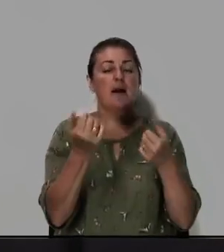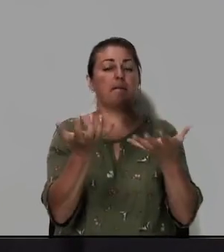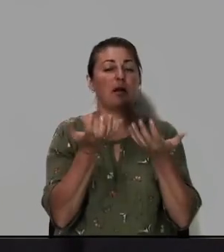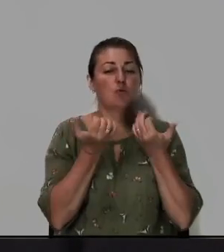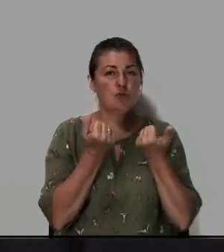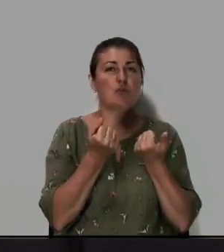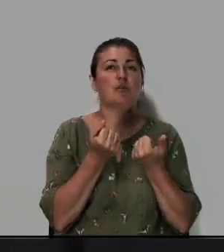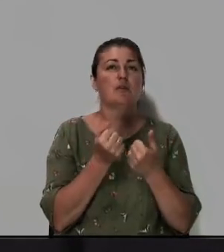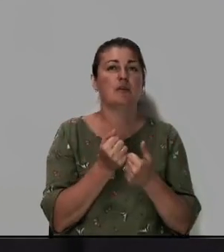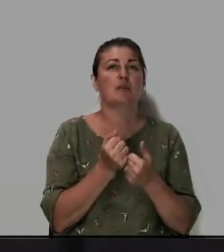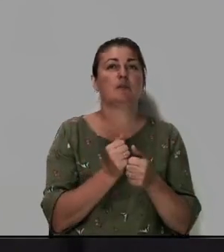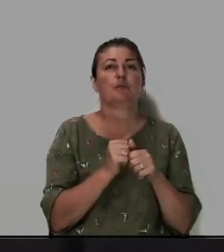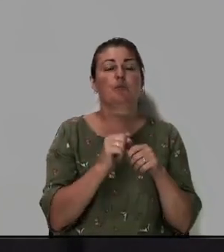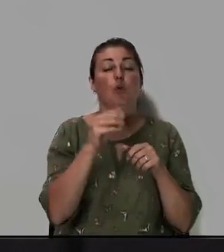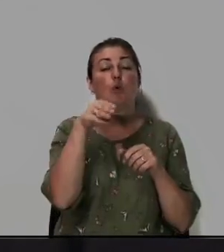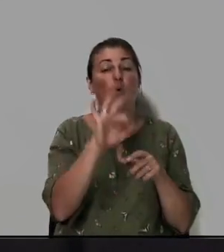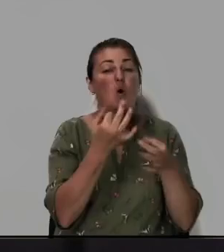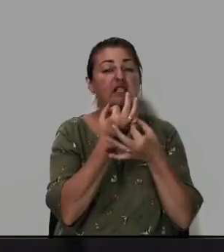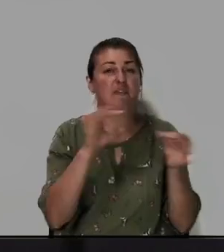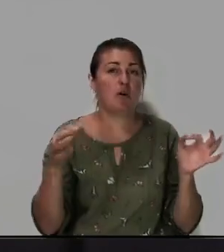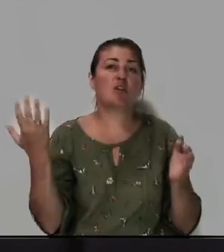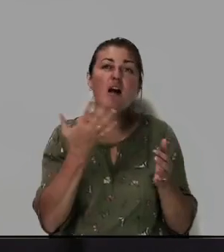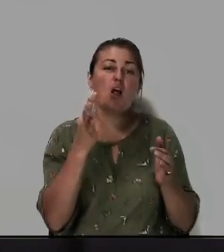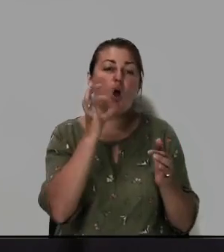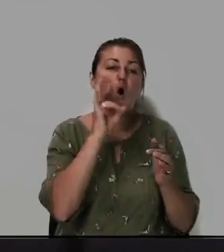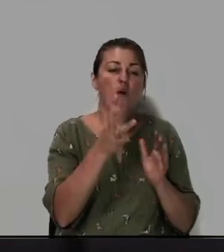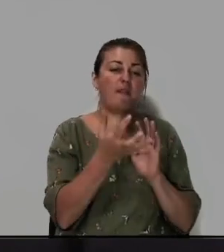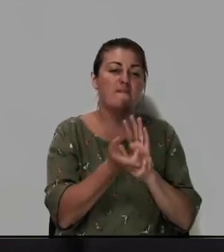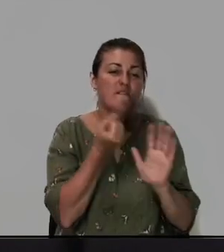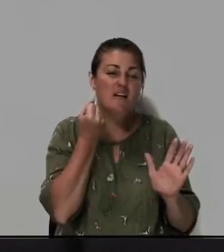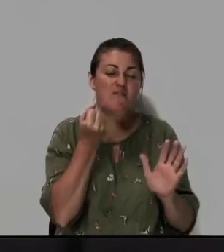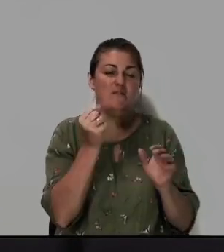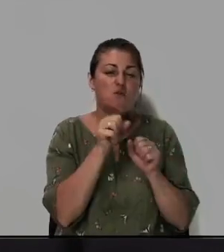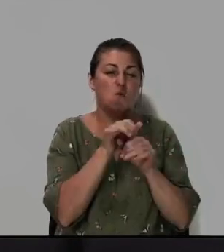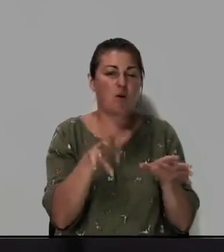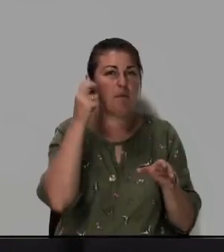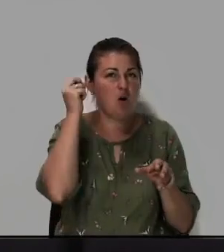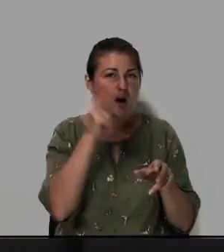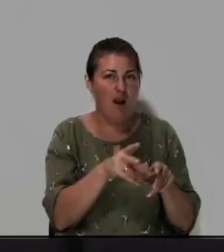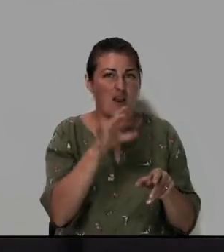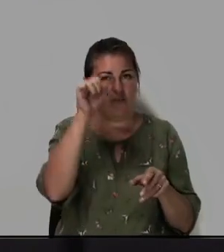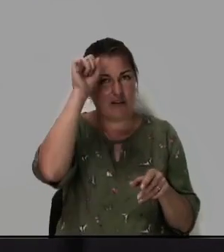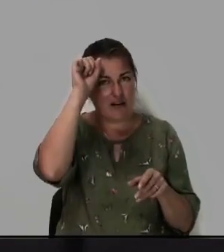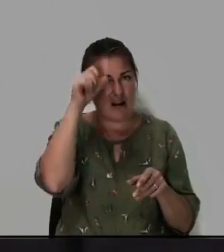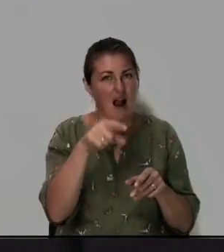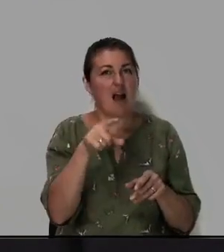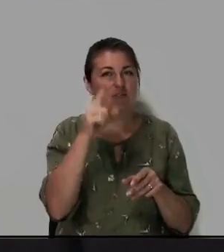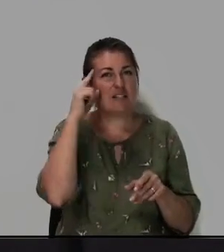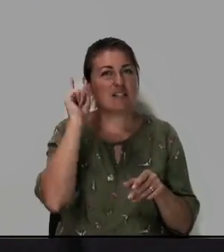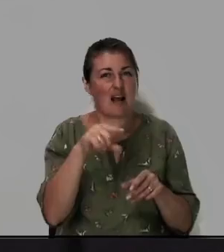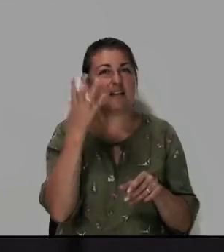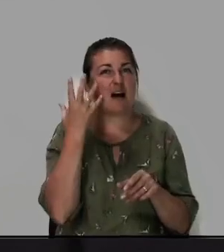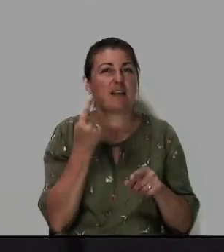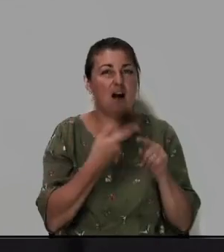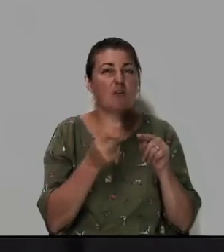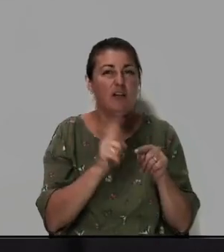то освобождение которое вот он вырывает корень проклятия греха и знаете вот когда вот